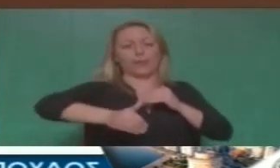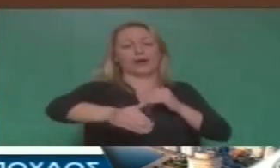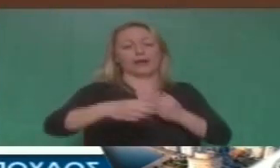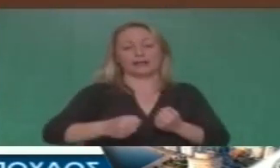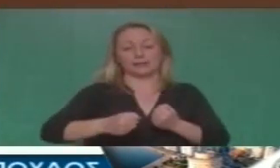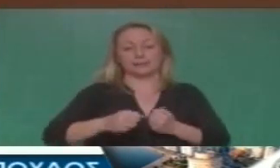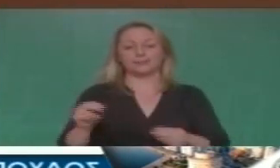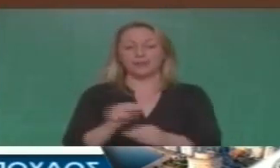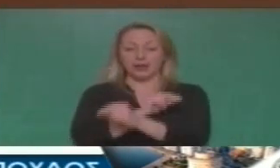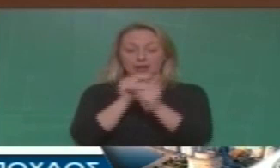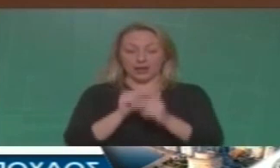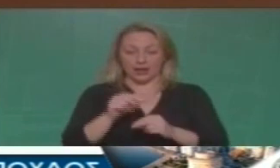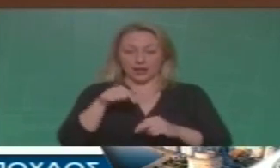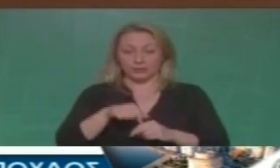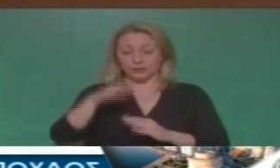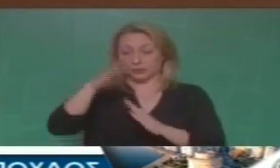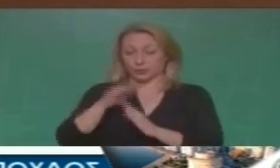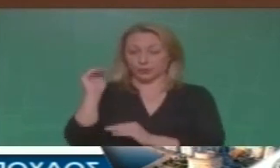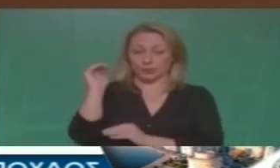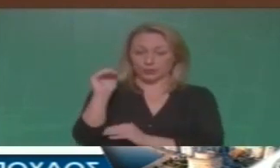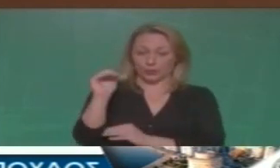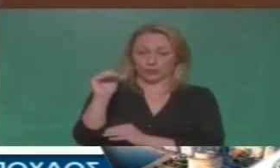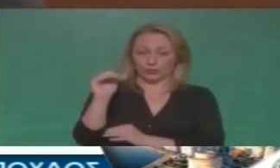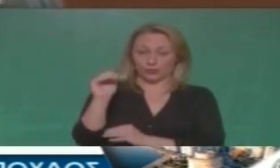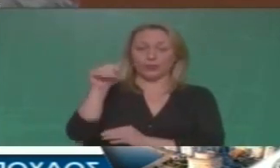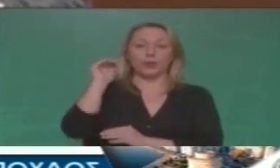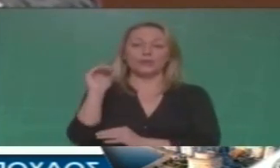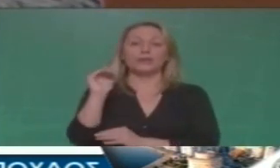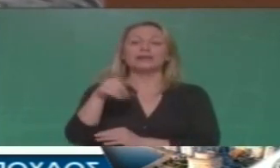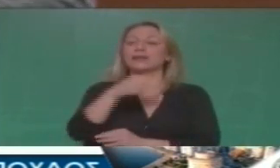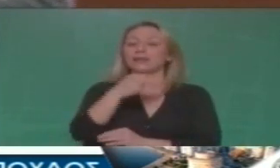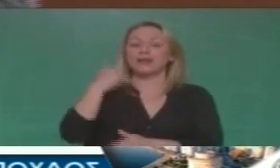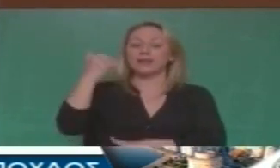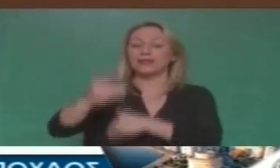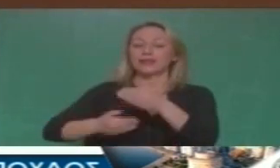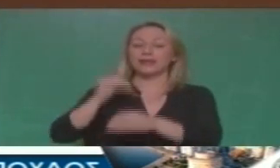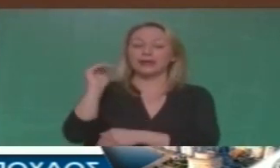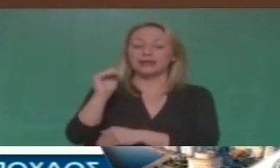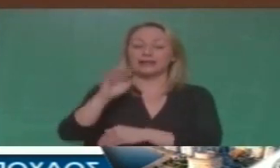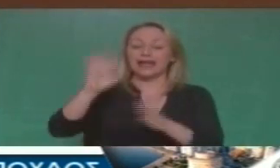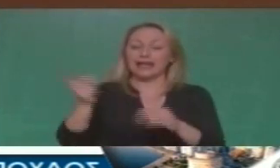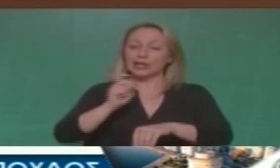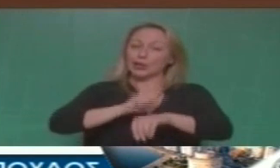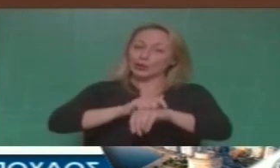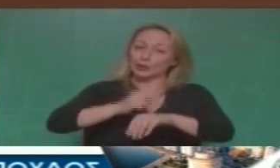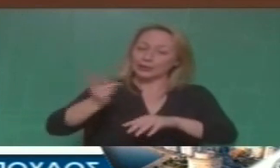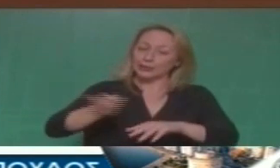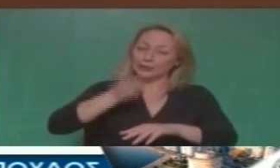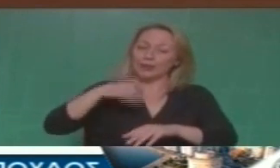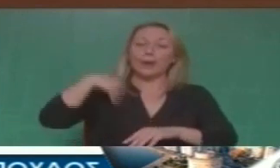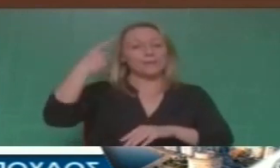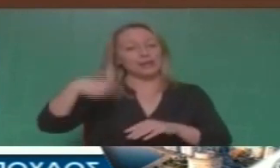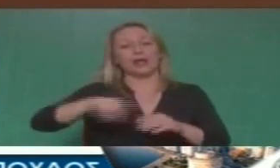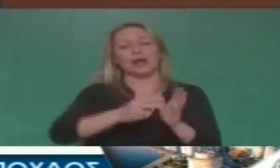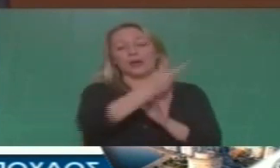Με αυτήν την ενιαζήτηση από τον Πρόεδρο για το διαδικαστικό θέμα αν ξεφύγω λίγο από το χρόνο να μου το αναφερέσει